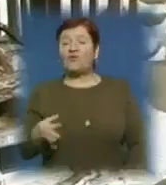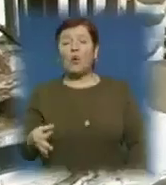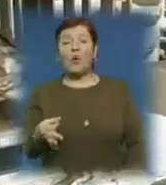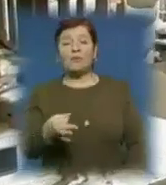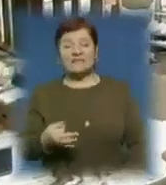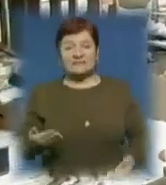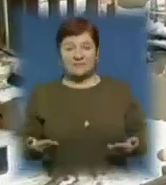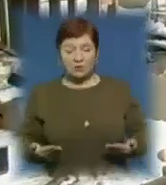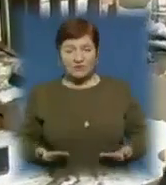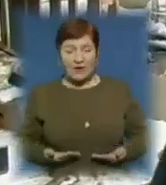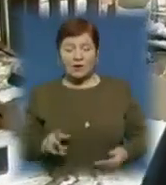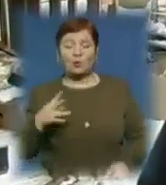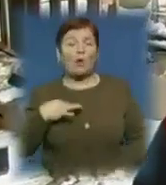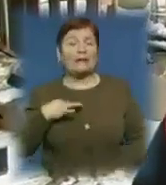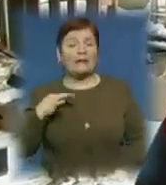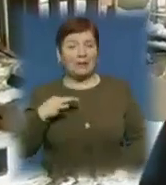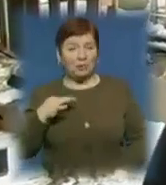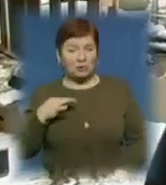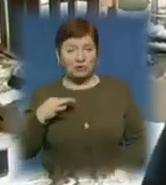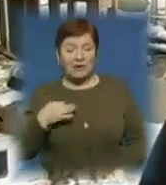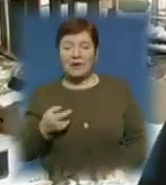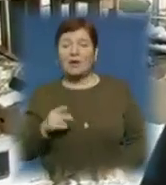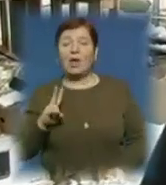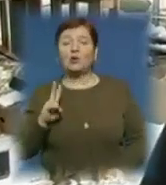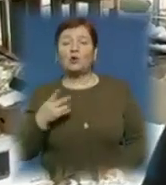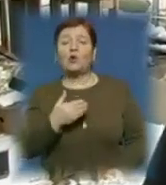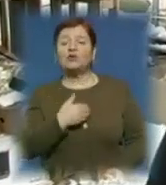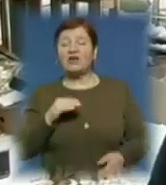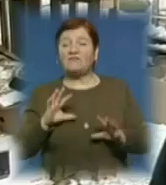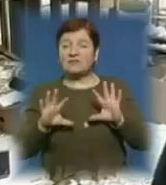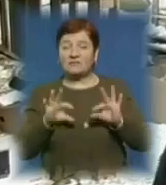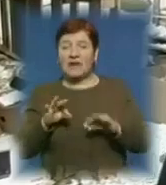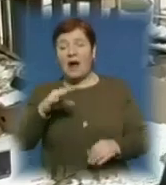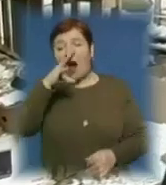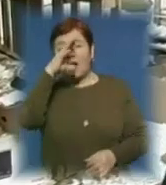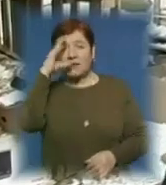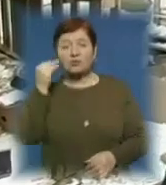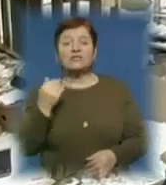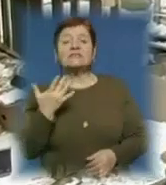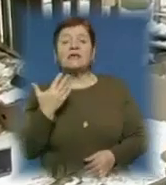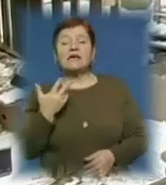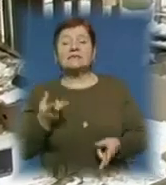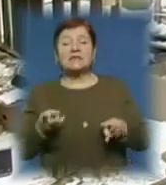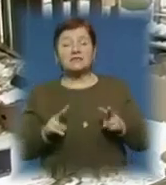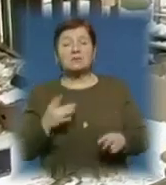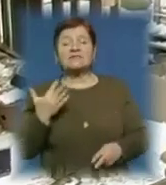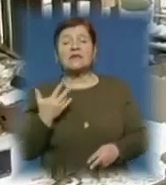вони байдужі, небайдужі, і що вони хочуть висловити і тому подібне. А для ночі ми лишаємо стільки, скільки необхідно, діємося,